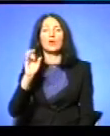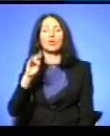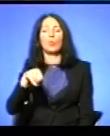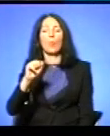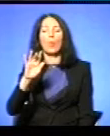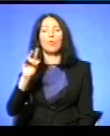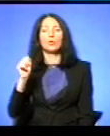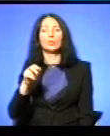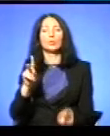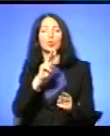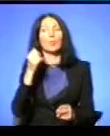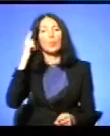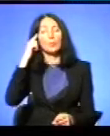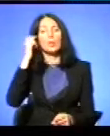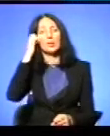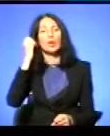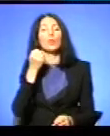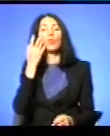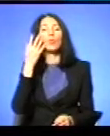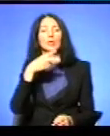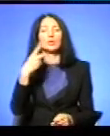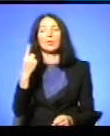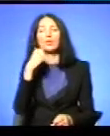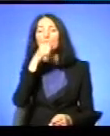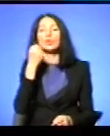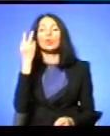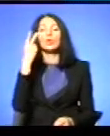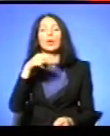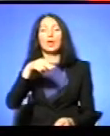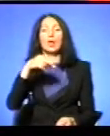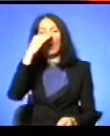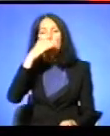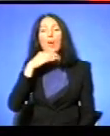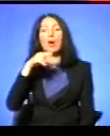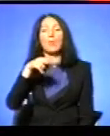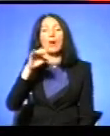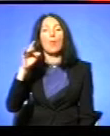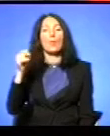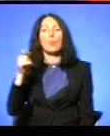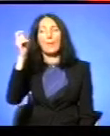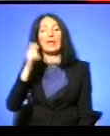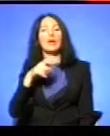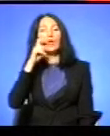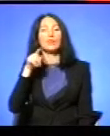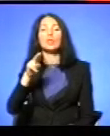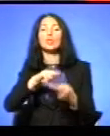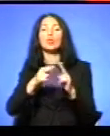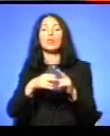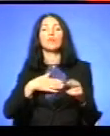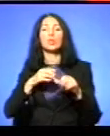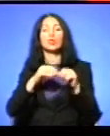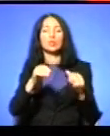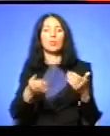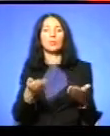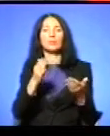2001-му, коли папа приїхав в Україну Як він з ким співчуттям Він цілував нашу землю Як він співчуттям поставився до України Так Іван не достойний Цей